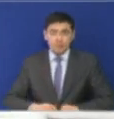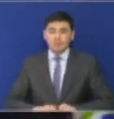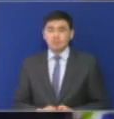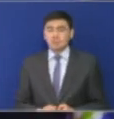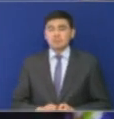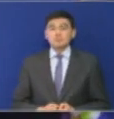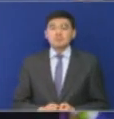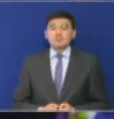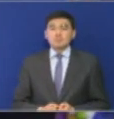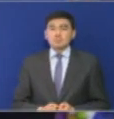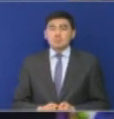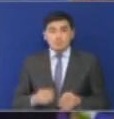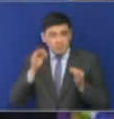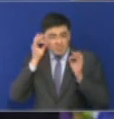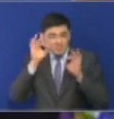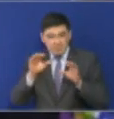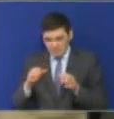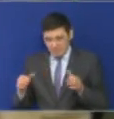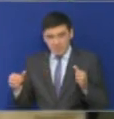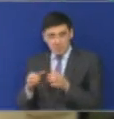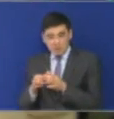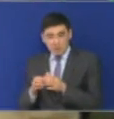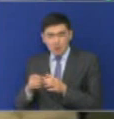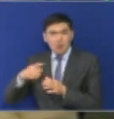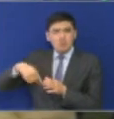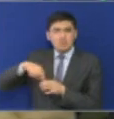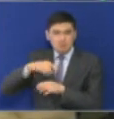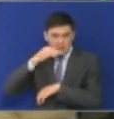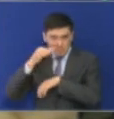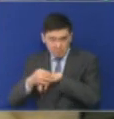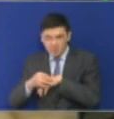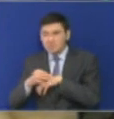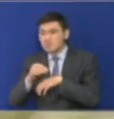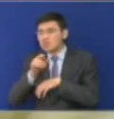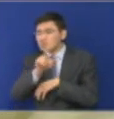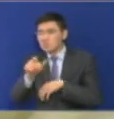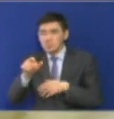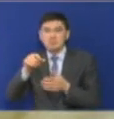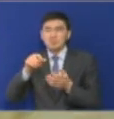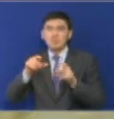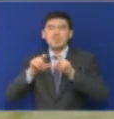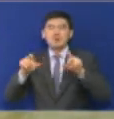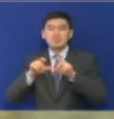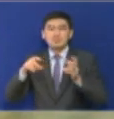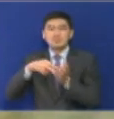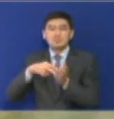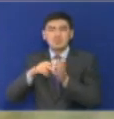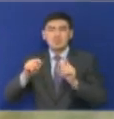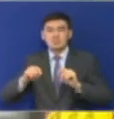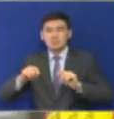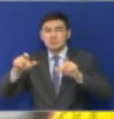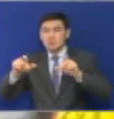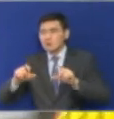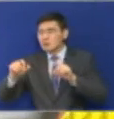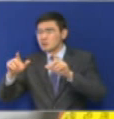иметься. Напомним, что создан штаб, работа которого направлена на урегулирование и сдерживание цен. Проверки могут быть проведены только